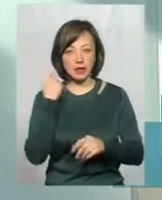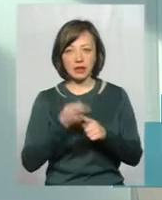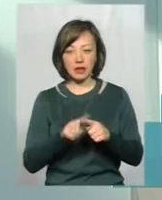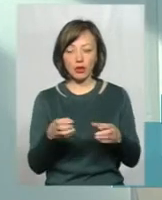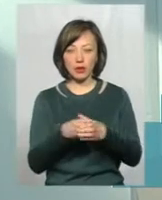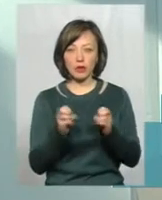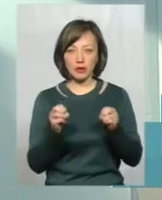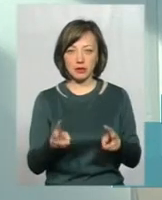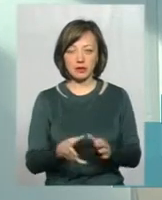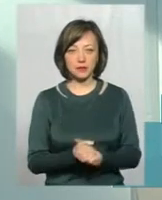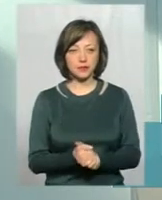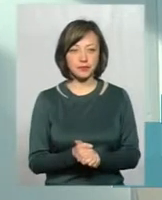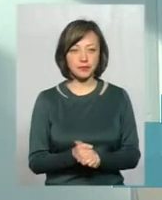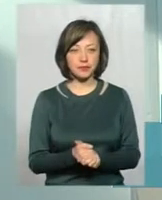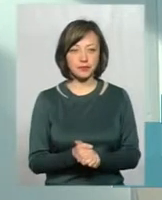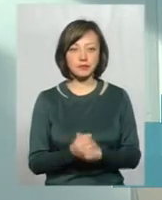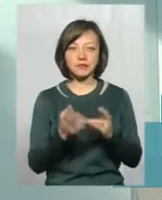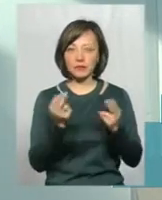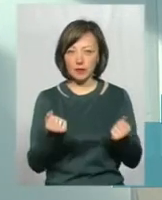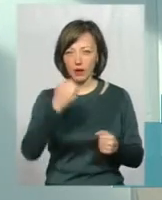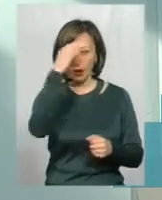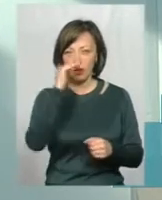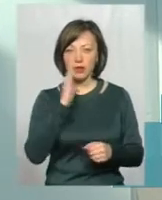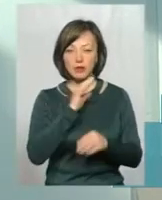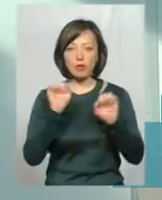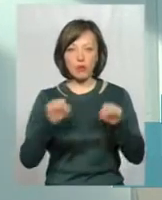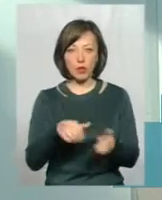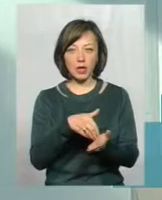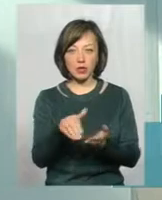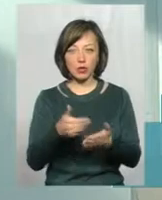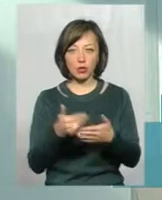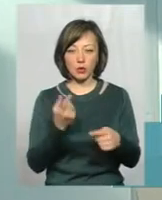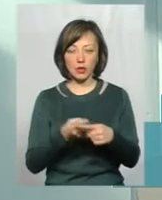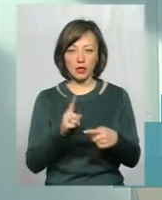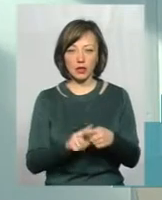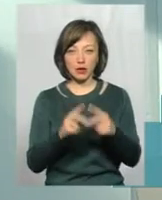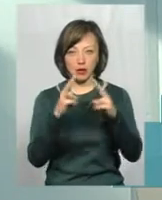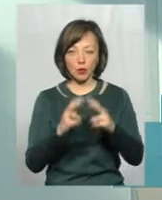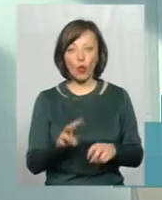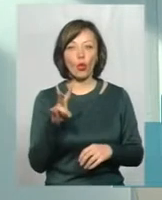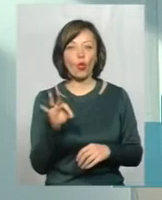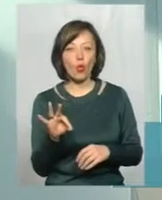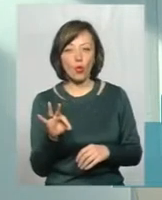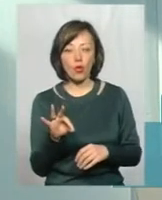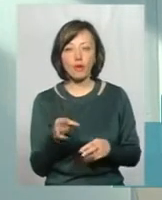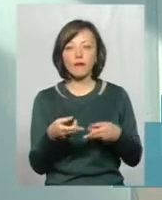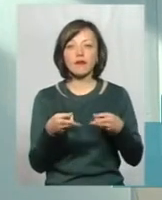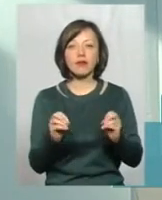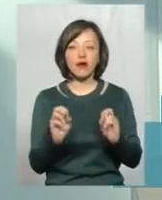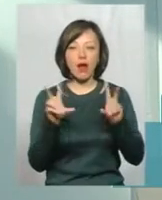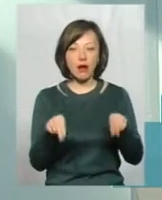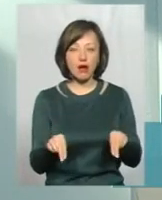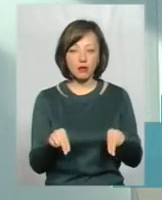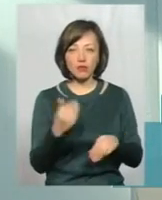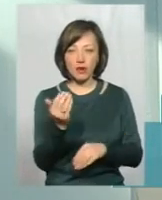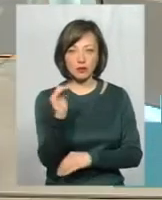групи риска. Да, родители можуть відповідатися від проведення туберкулінової проби, але де гарантия того, що